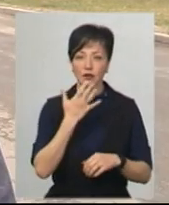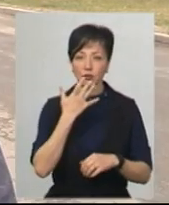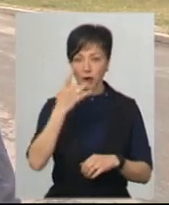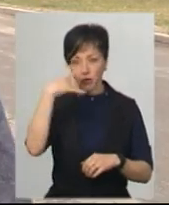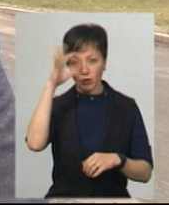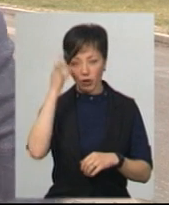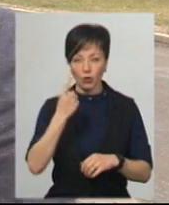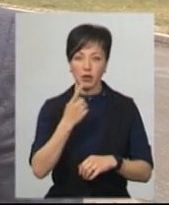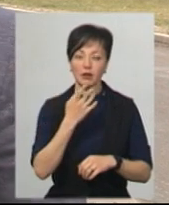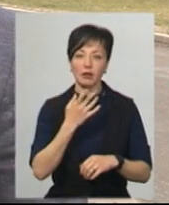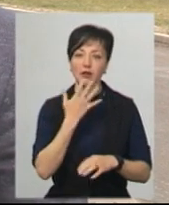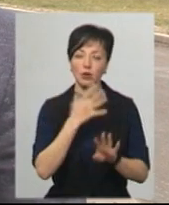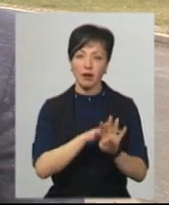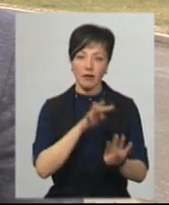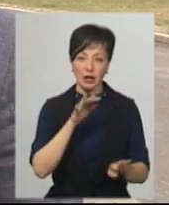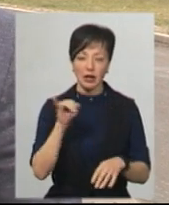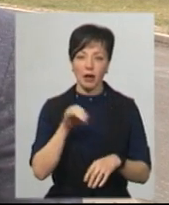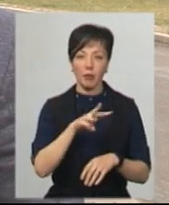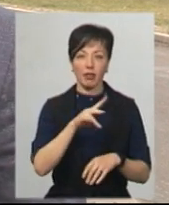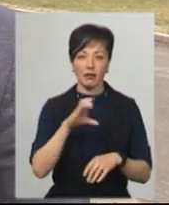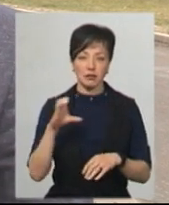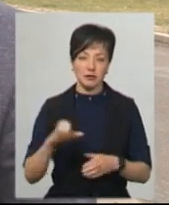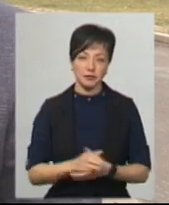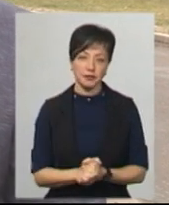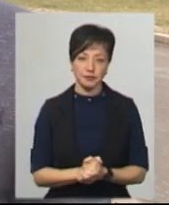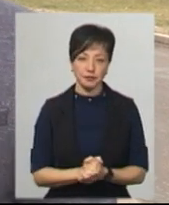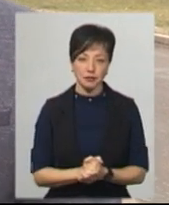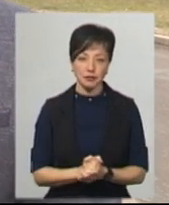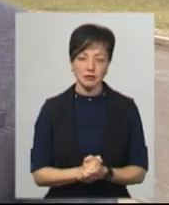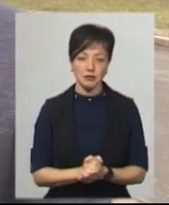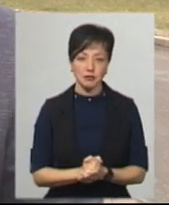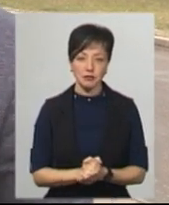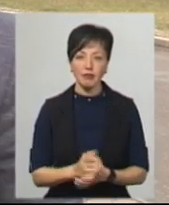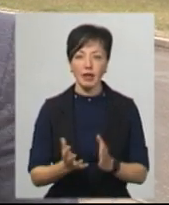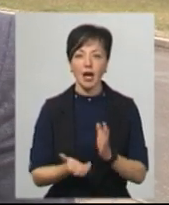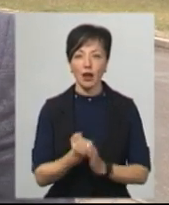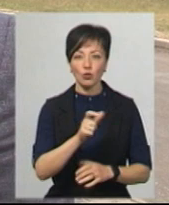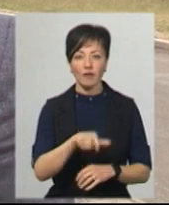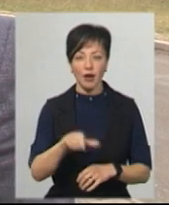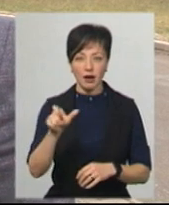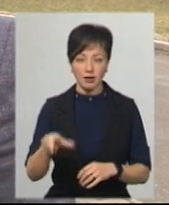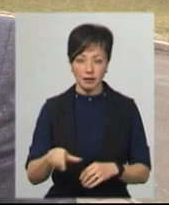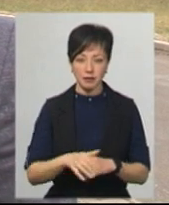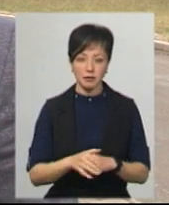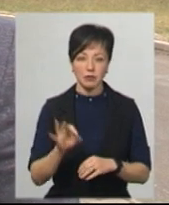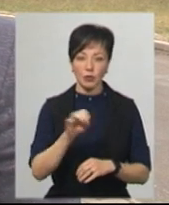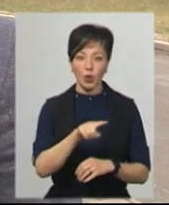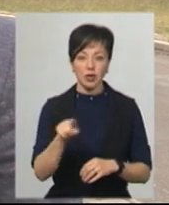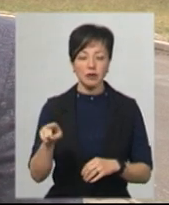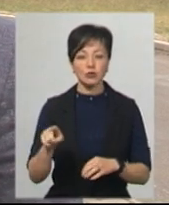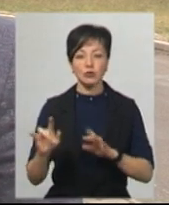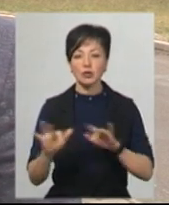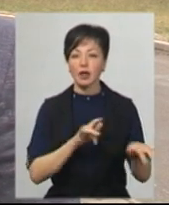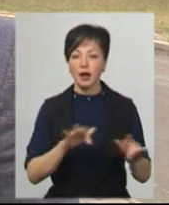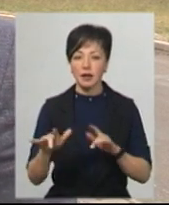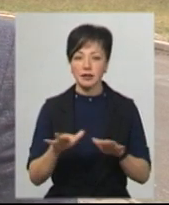гвардії, і один працівник по надзвичайних ситуаціях, рятувальники. Щодо їхньої діяльності,